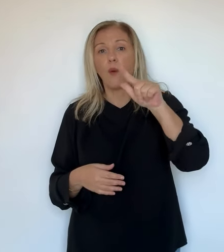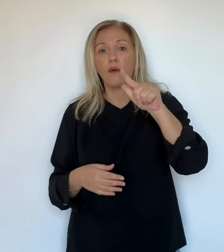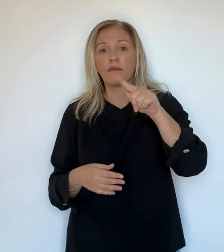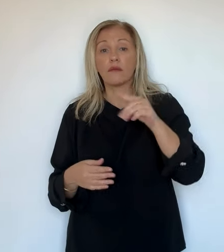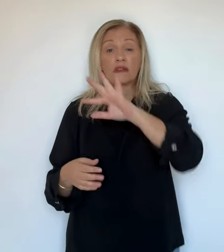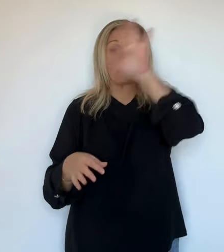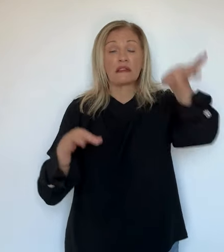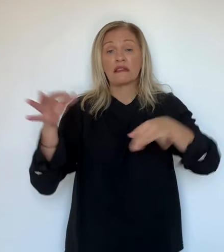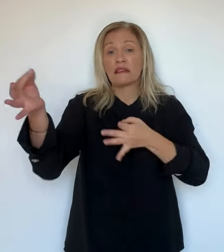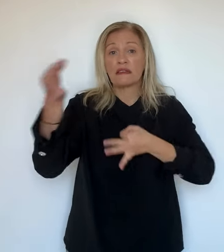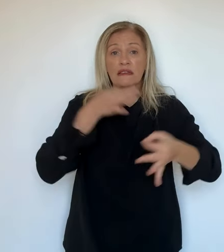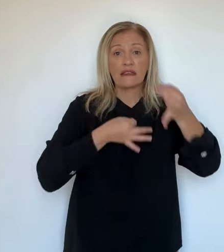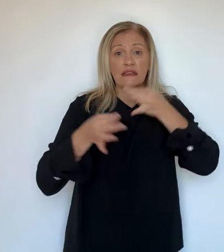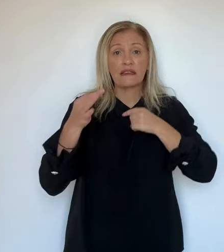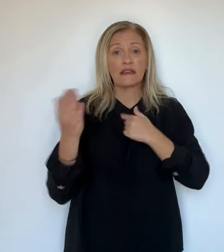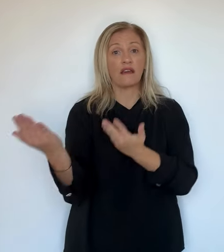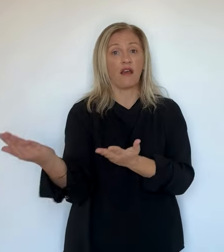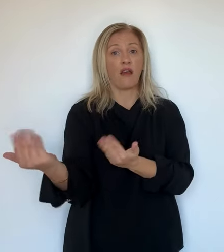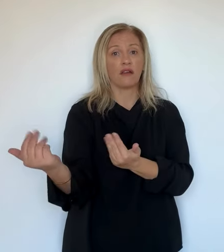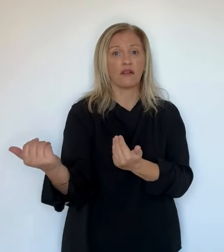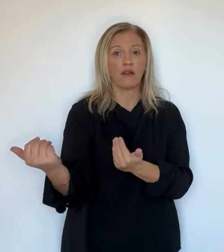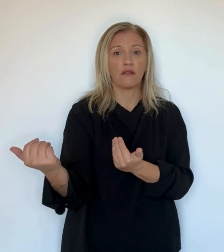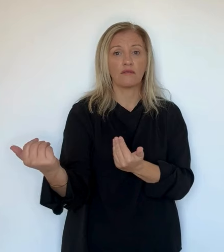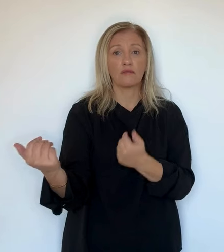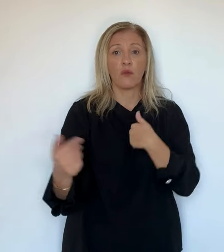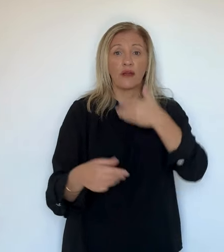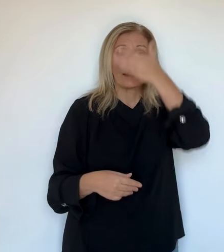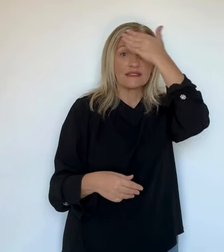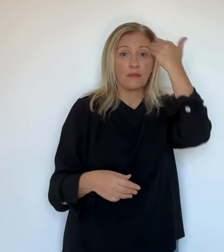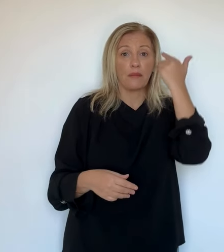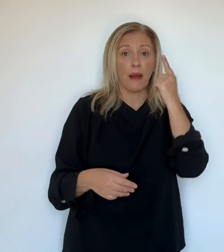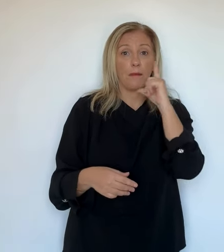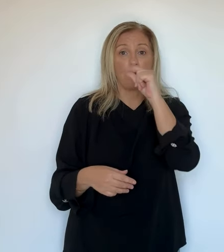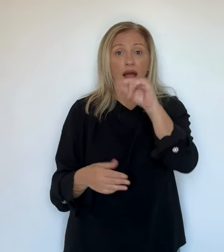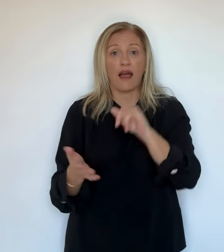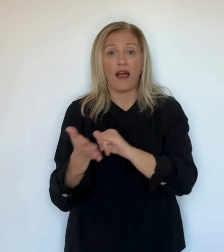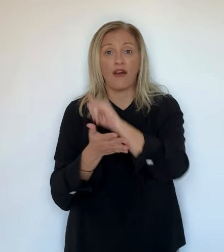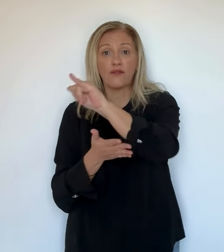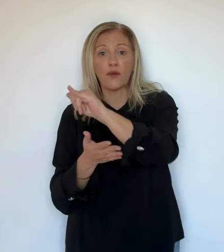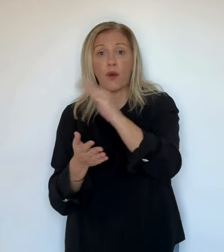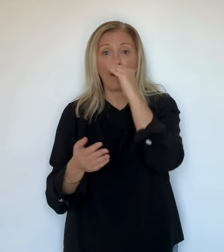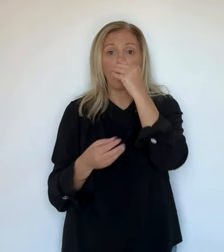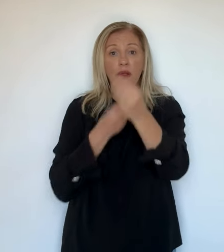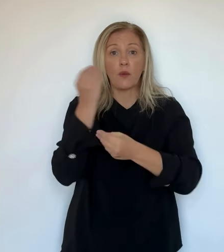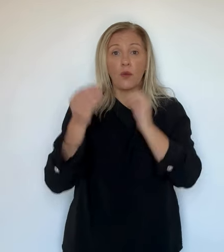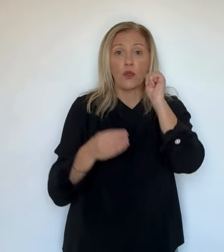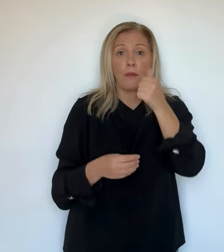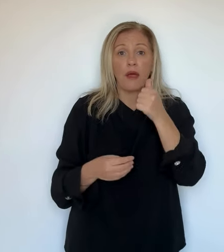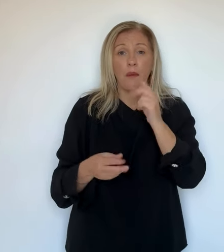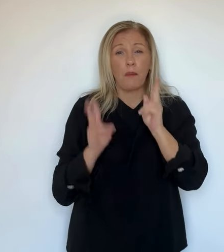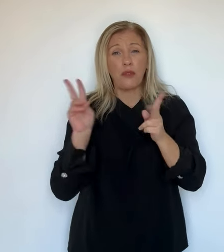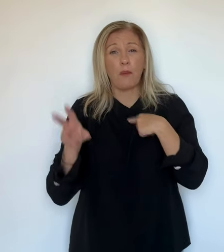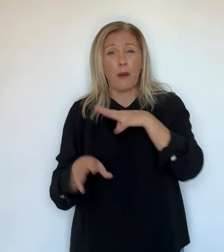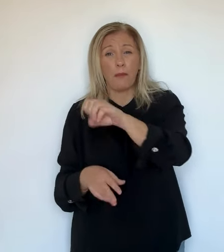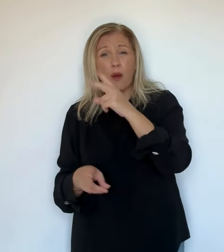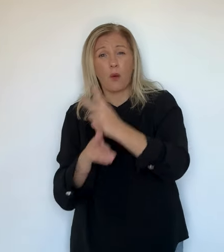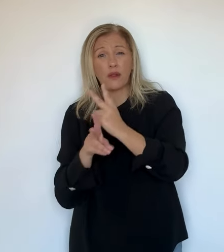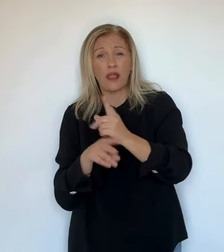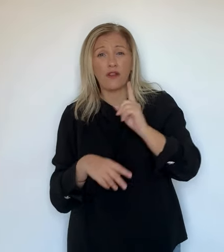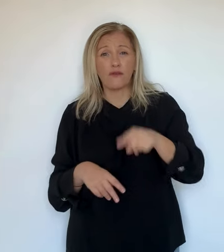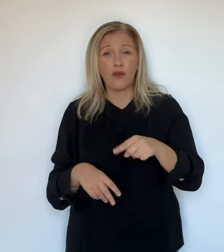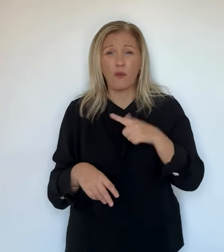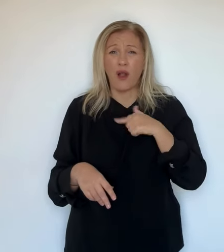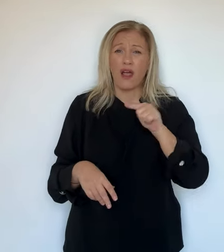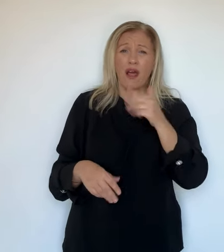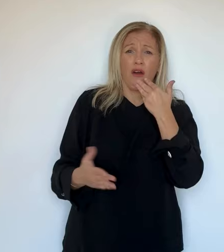On nous dit qu'on ne sait pas s'il faut qu'on attende à l'aéroport, donc voilà, on en tombe peut-être à 14h, peut-être